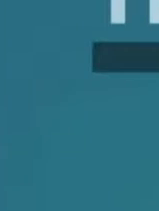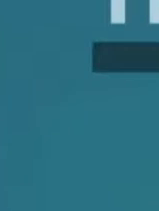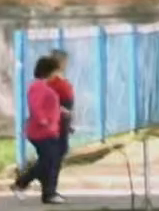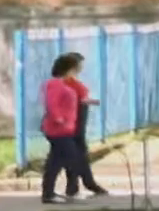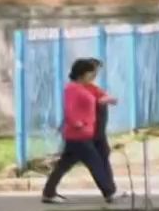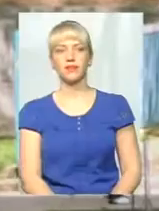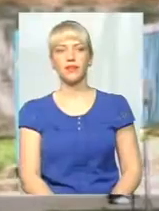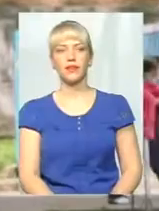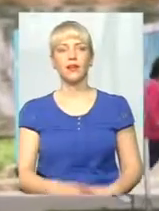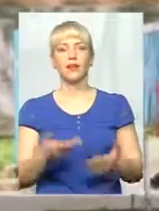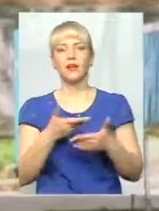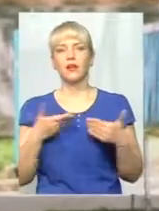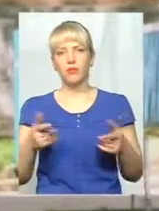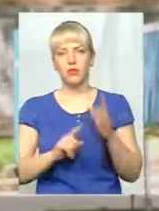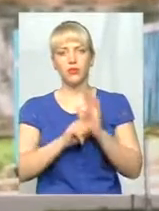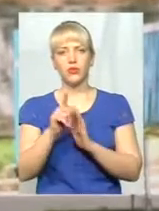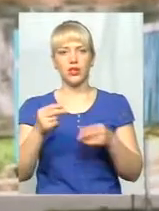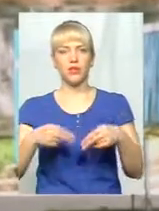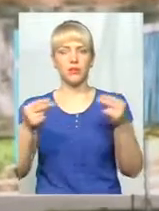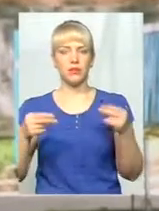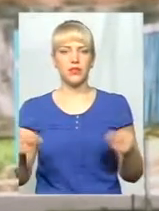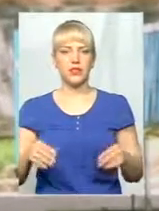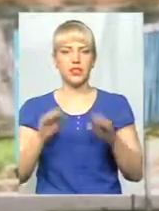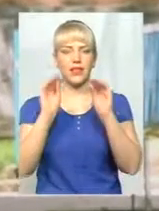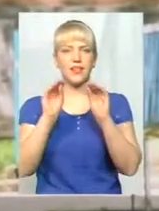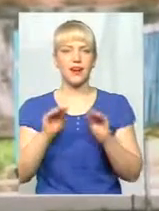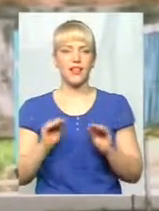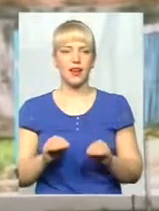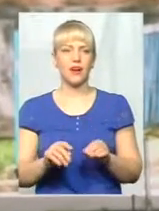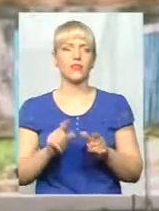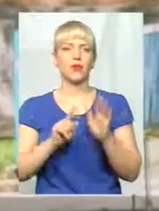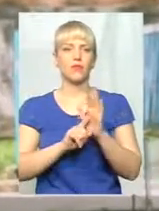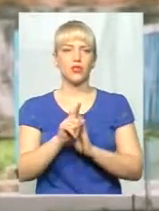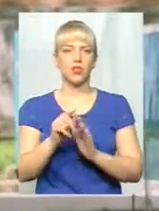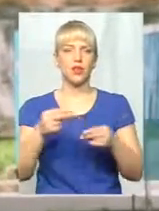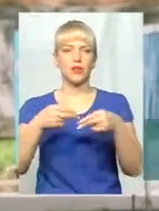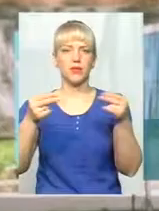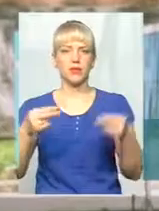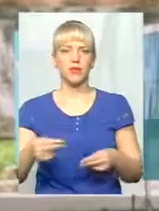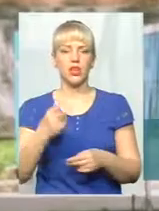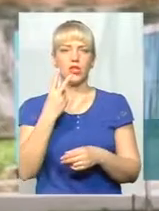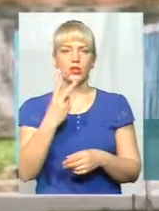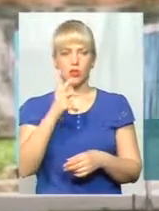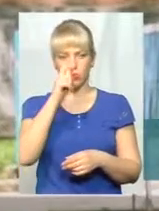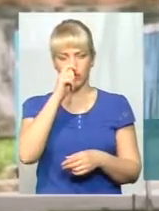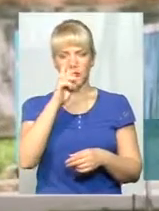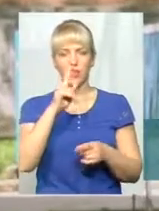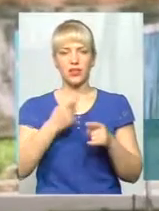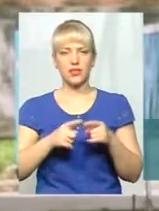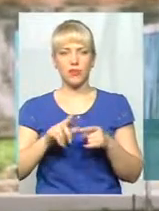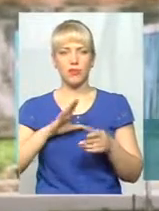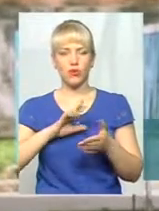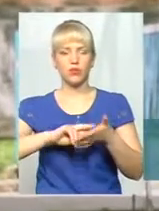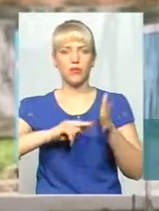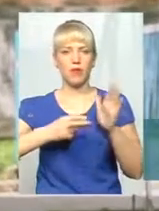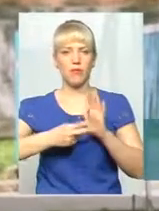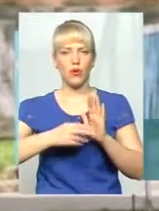Ми почали підписувати декларації, почали підписувати навіть з 2 квітня, як це було запрограмовано з самого